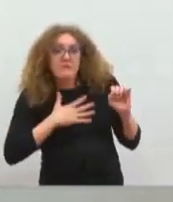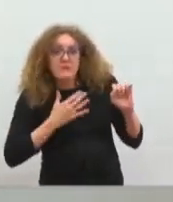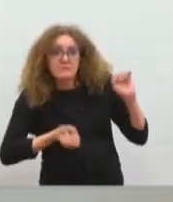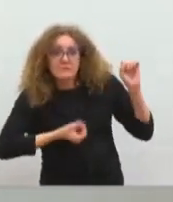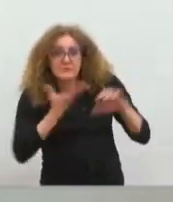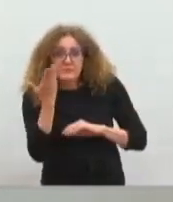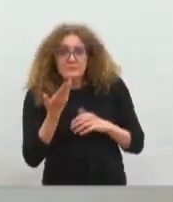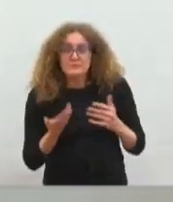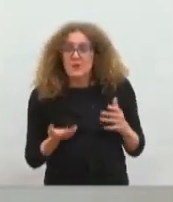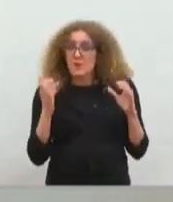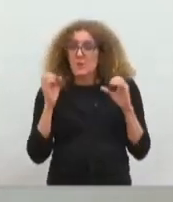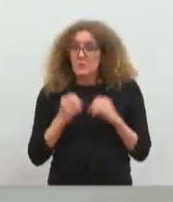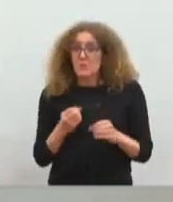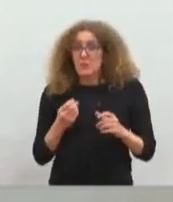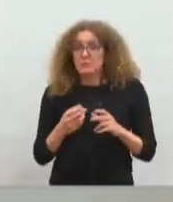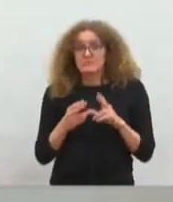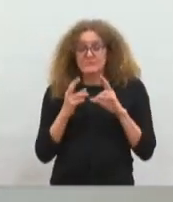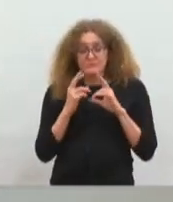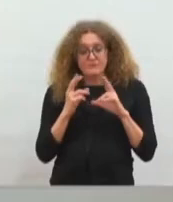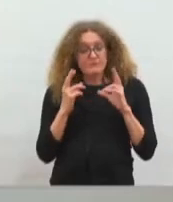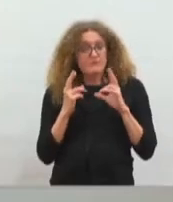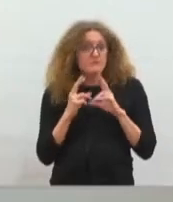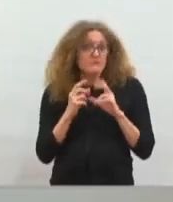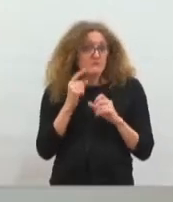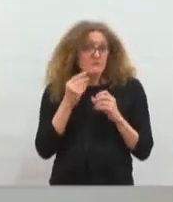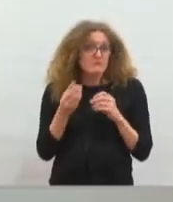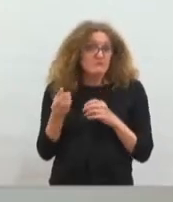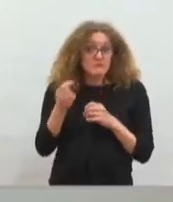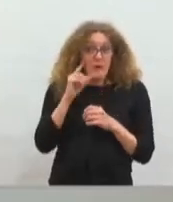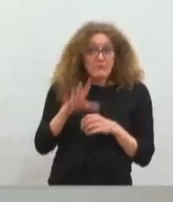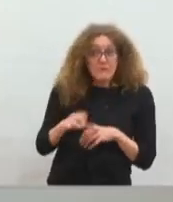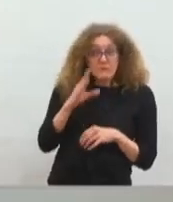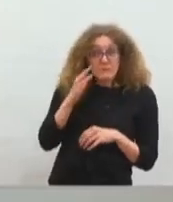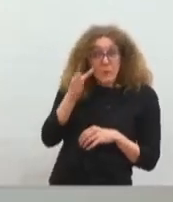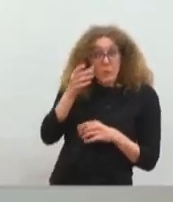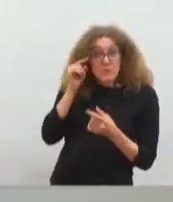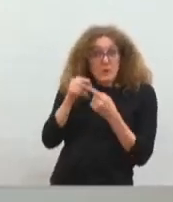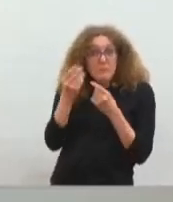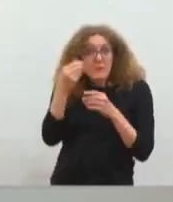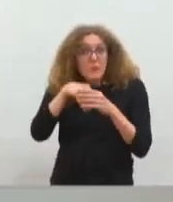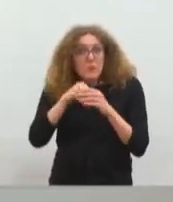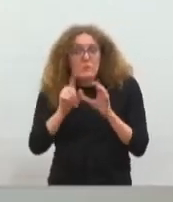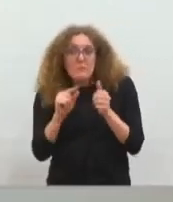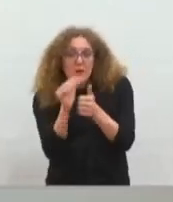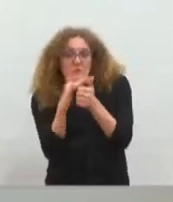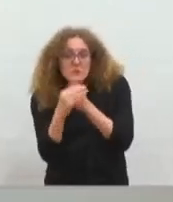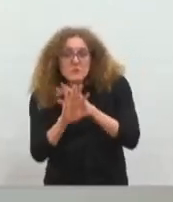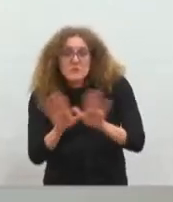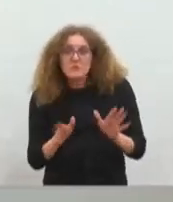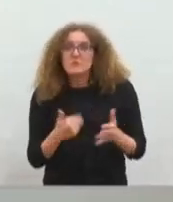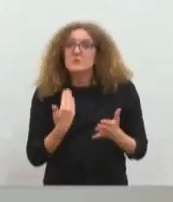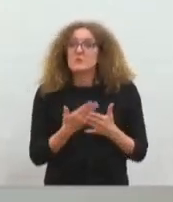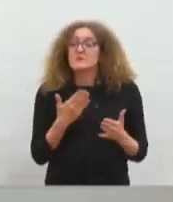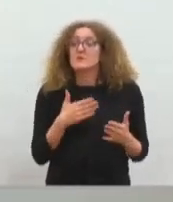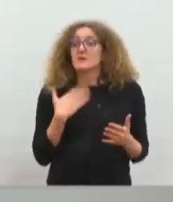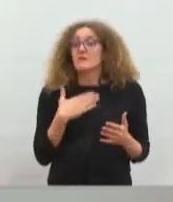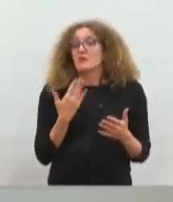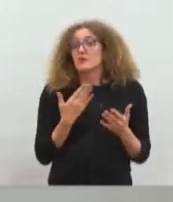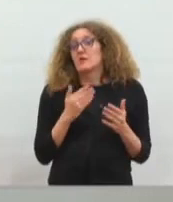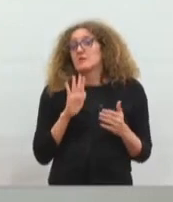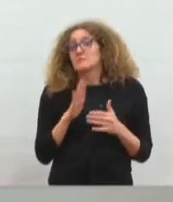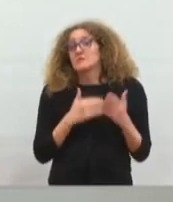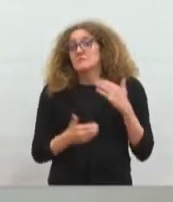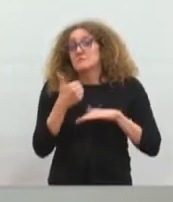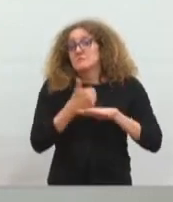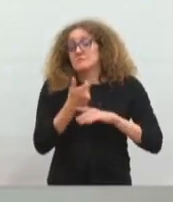et pas uniquement sur les enjeux sociaux. Donc, ça c'est un avantage de gouvernance avec le fait que la métropole a par là même